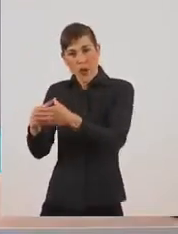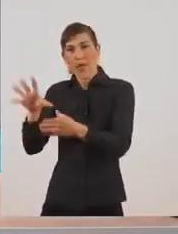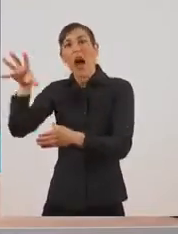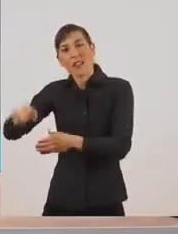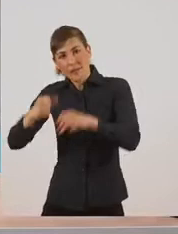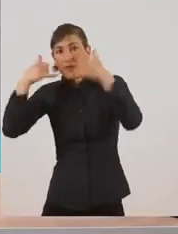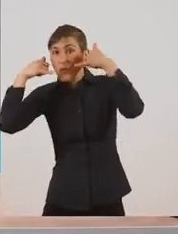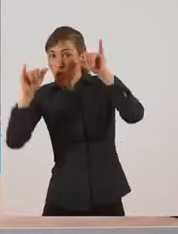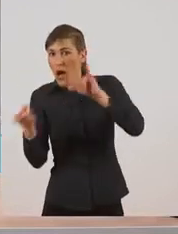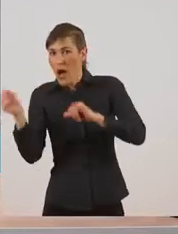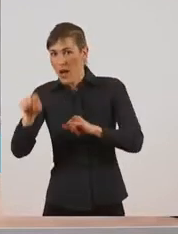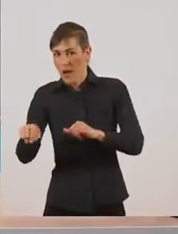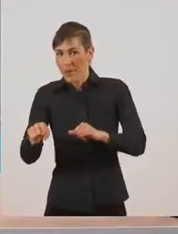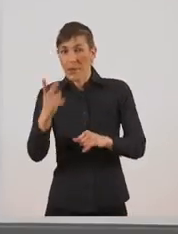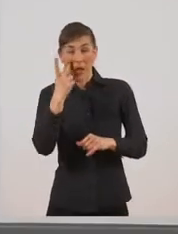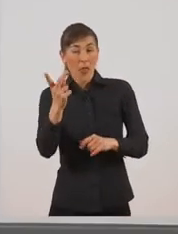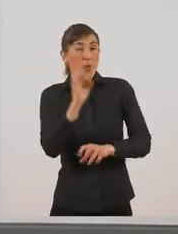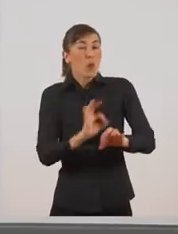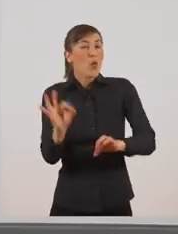Πάμε να δούμε λίγο που ζει.